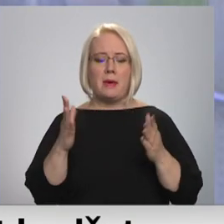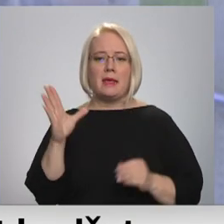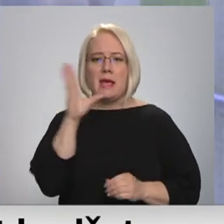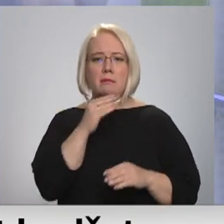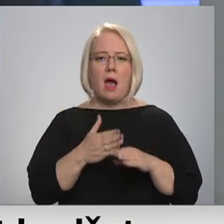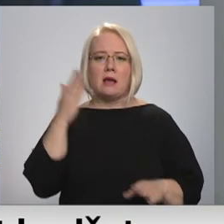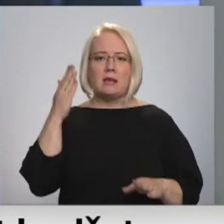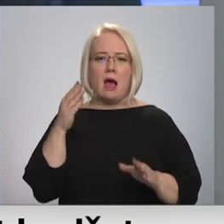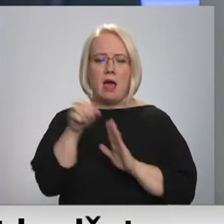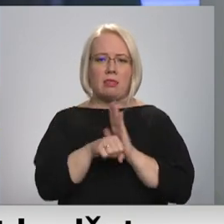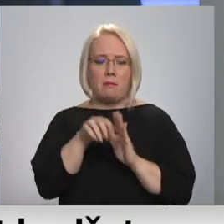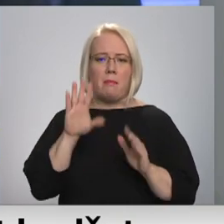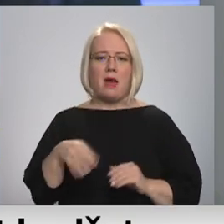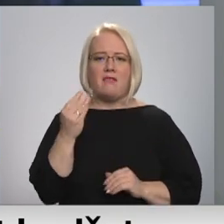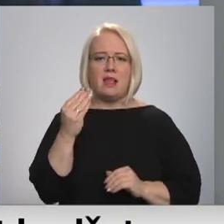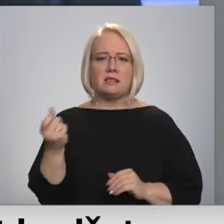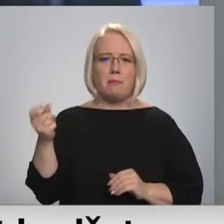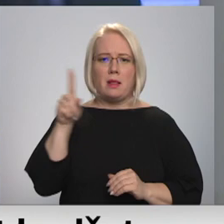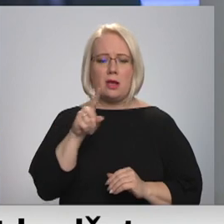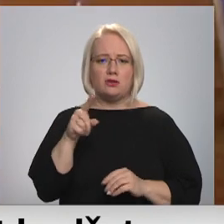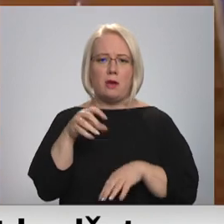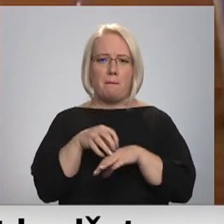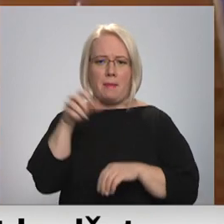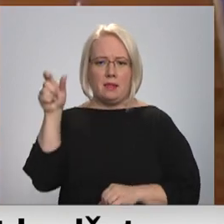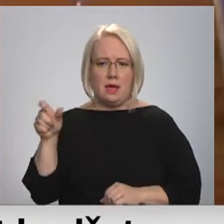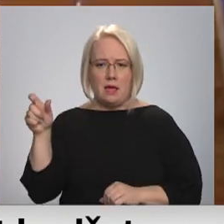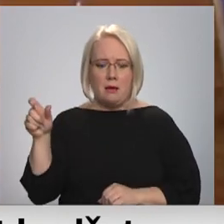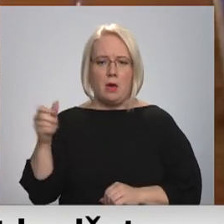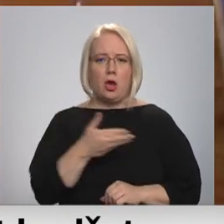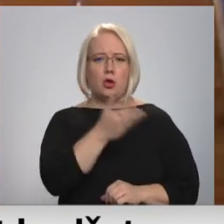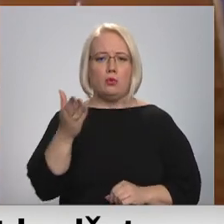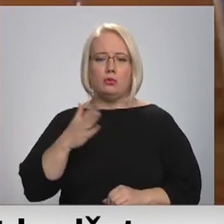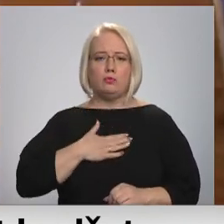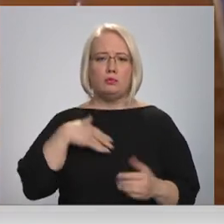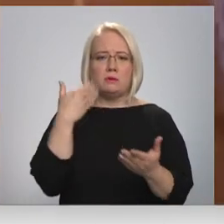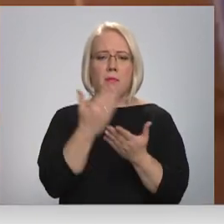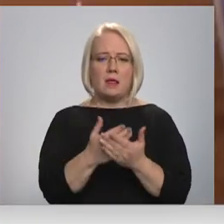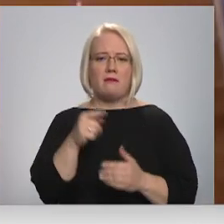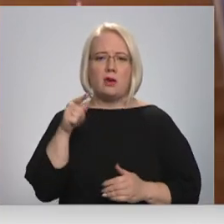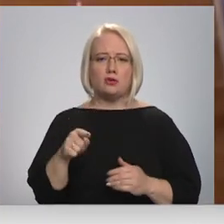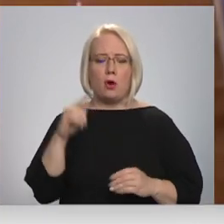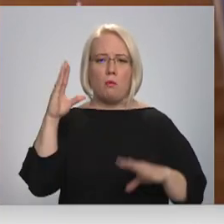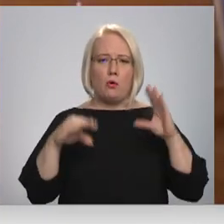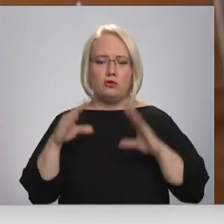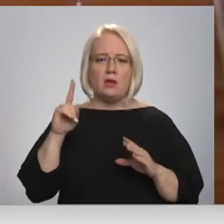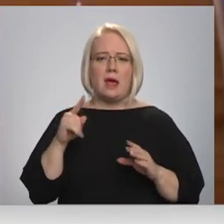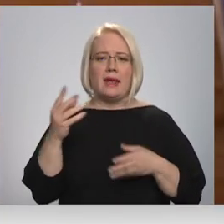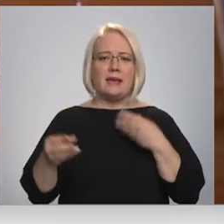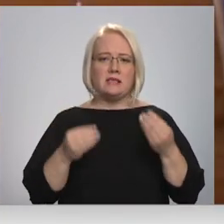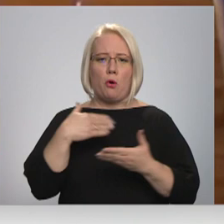asākās debats bija par finansējumu palielināšanu mediķiem. Jūs mums piedalēts šo budžetu ar izdevumu daļu